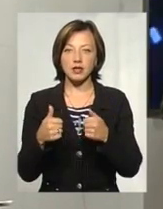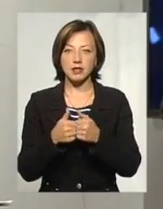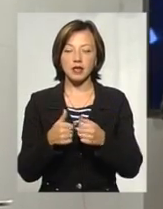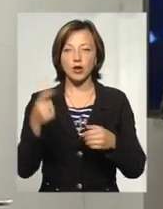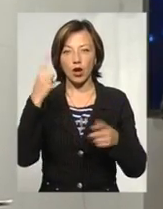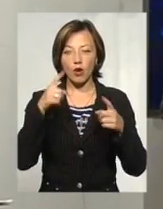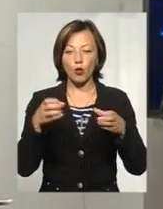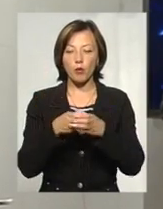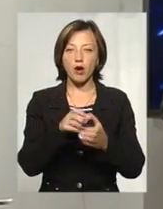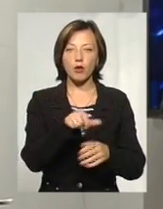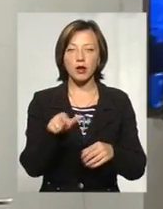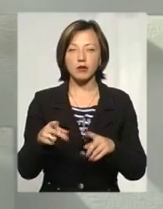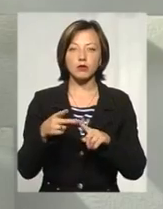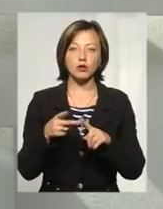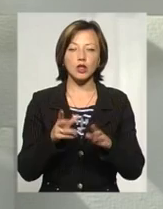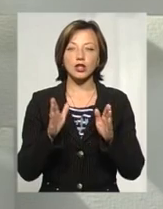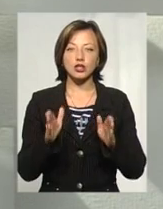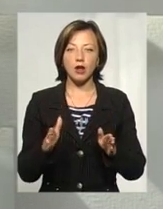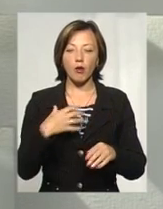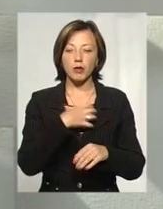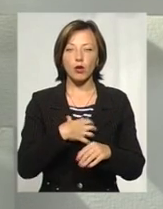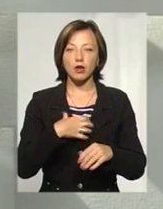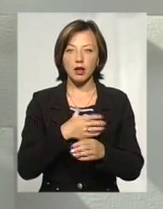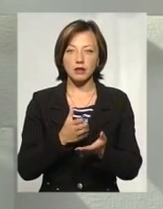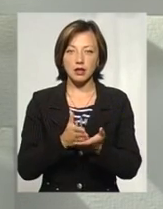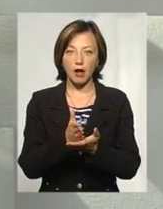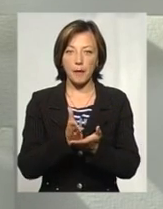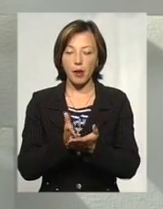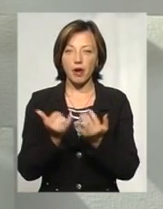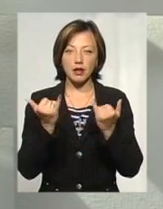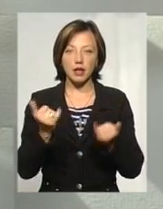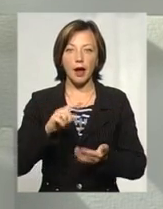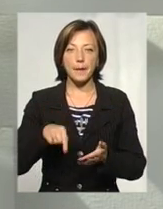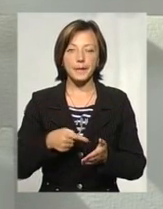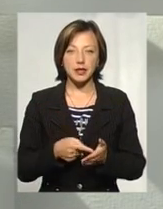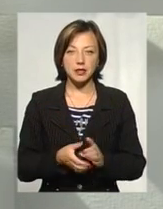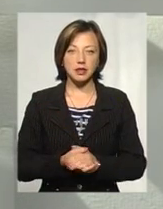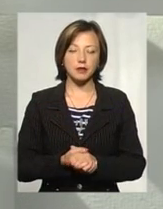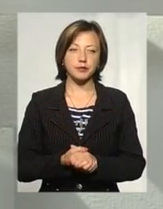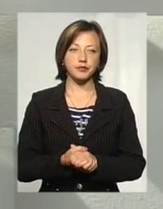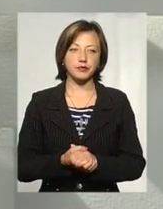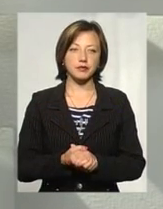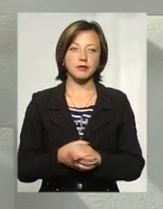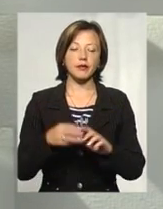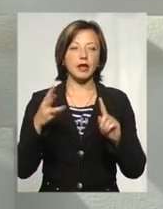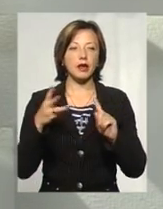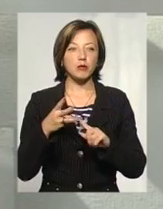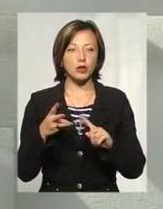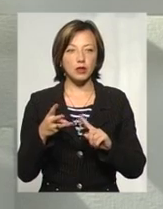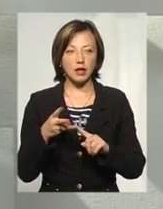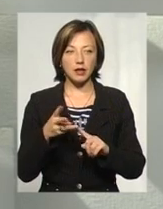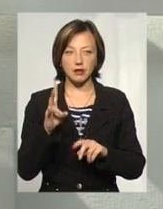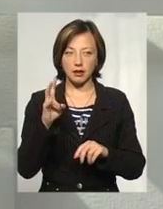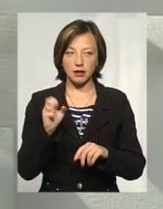групи громадян, по-друге, лише в пріоритетних для міста напрямках, яким я говорила раніше, і по-третє, на